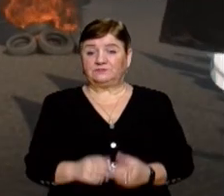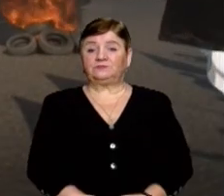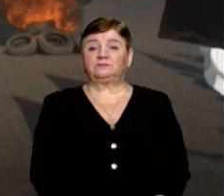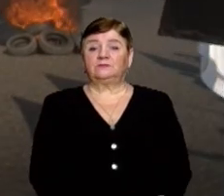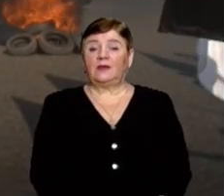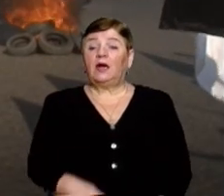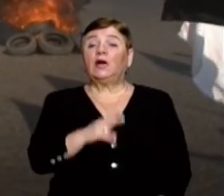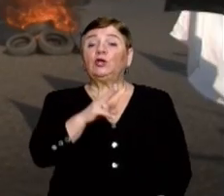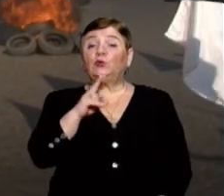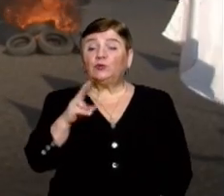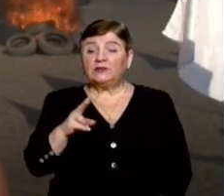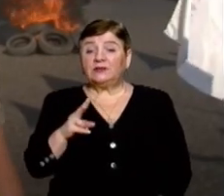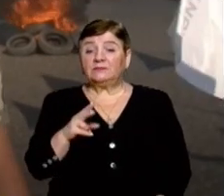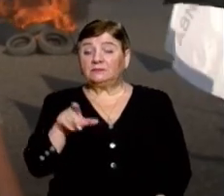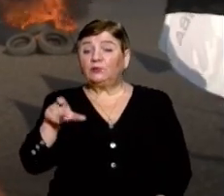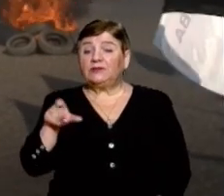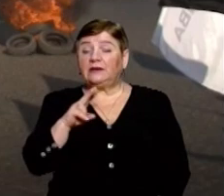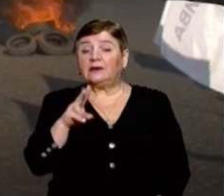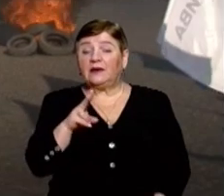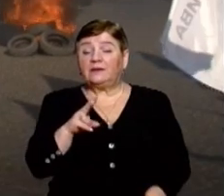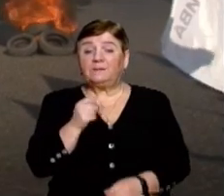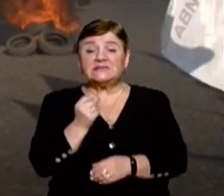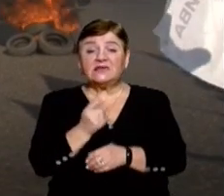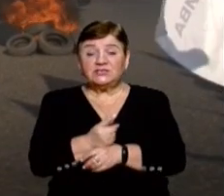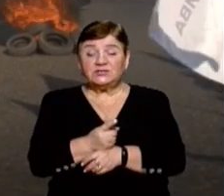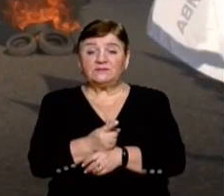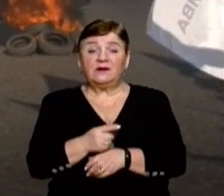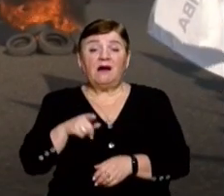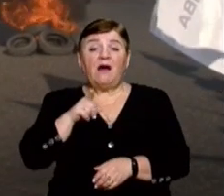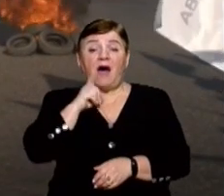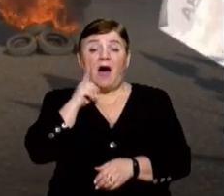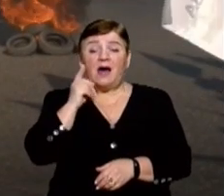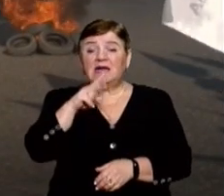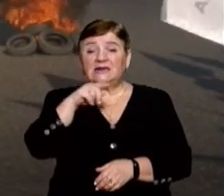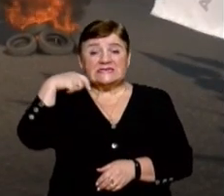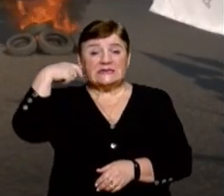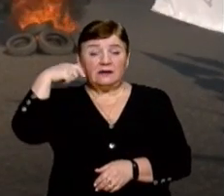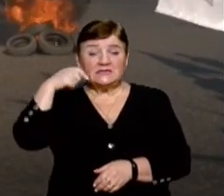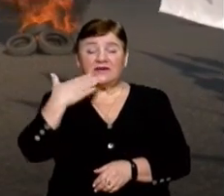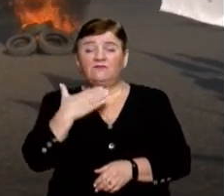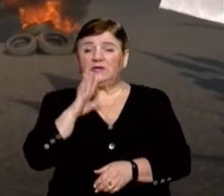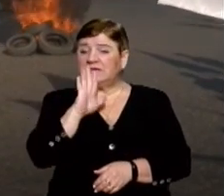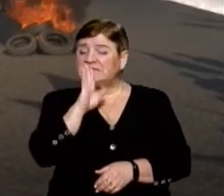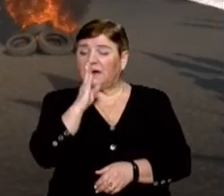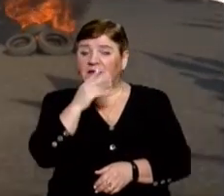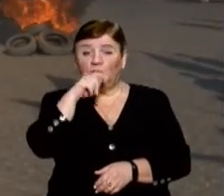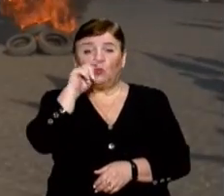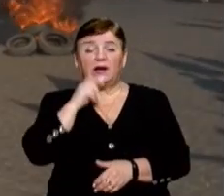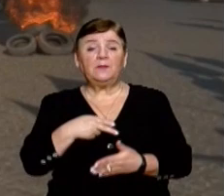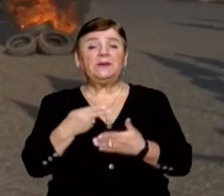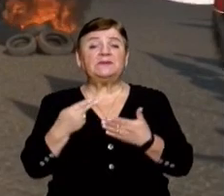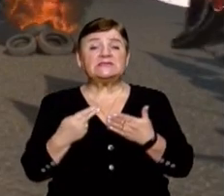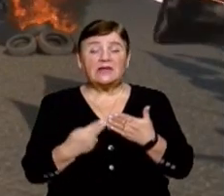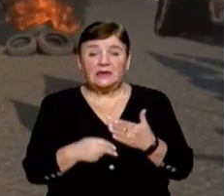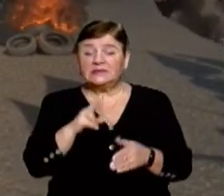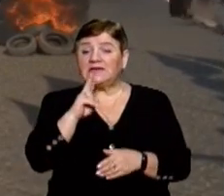Люди, котрих призначив Володимир Зеленський на переговорах в тисторонній групі, вони зрадили Україну. Вони підписали документ, за